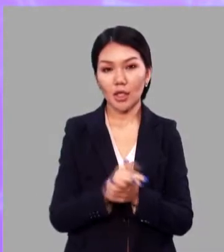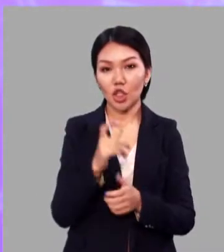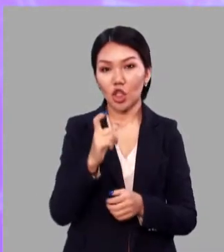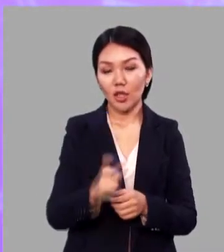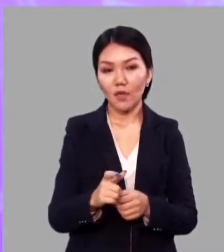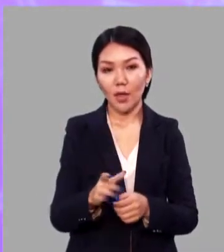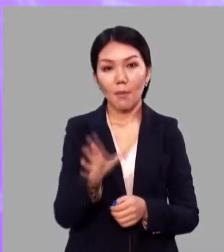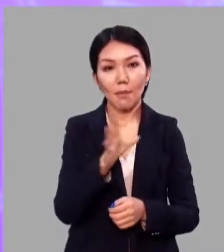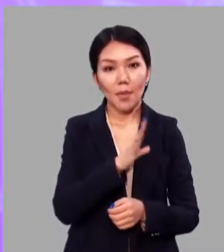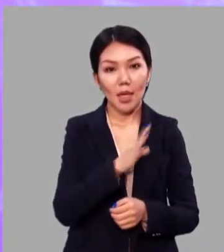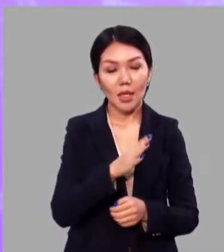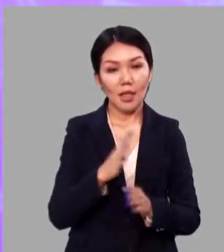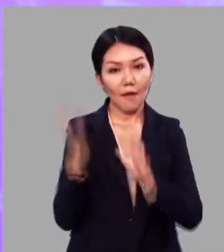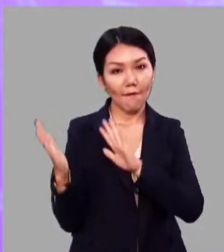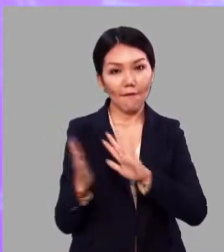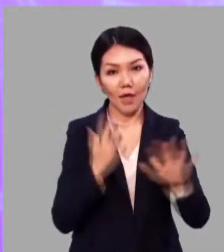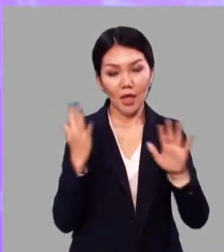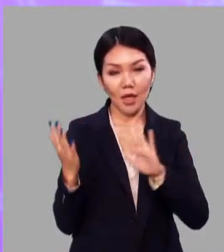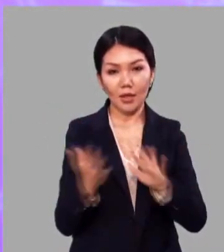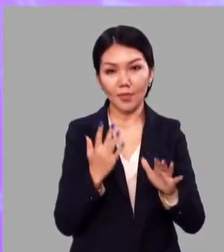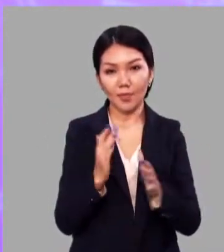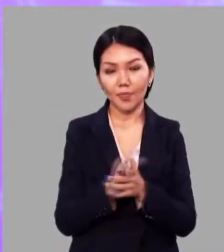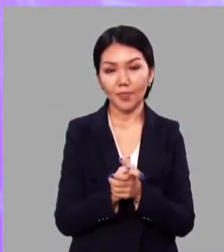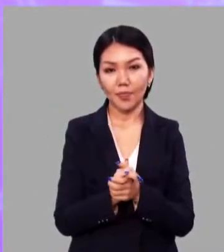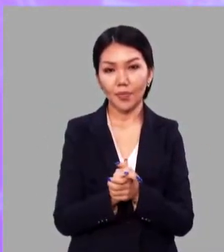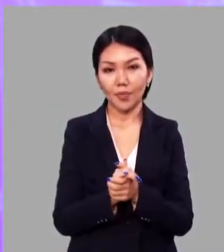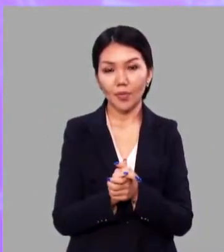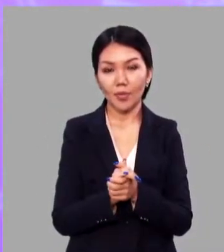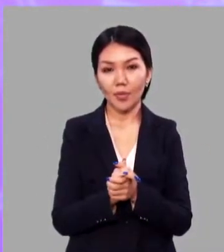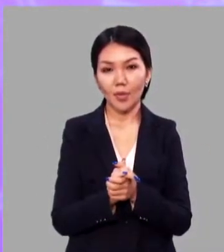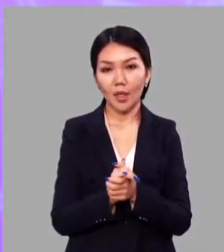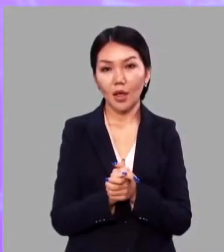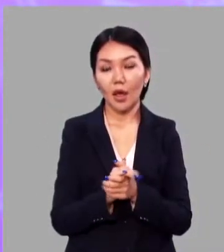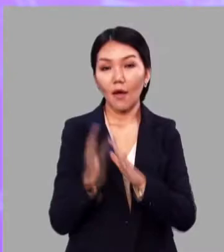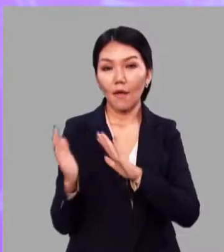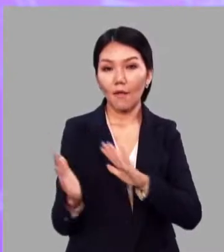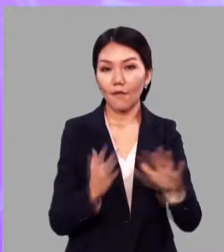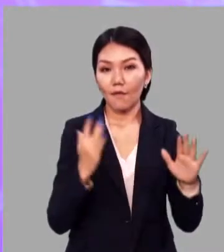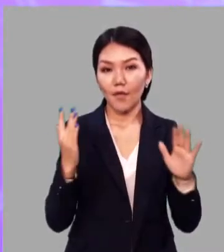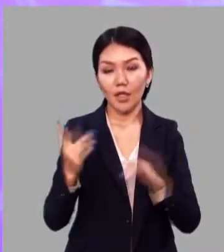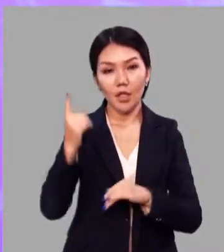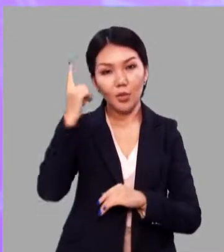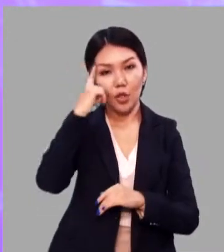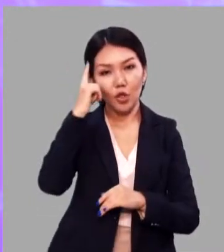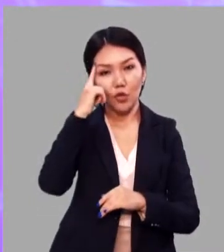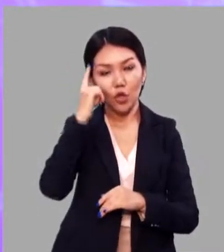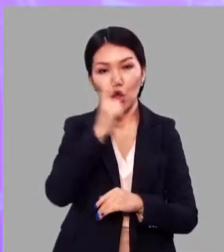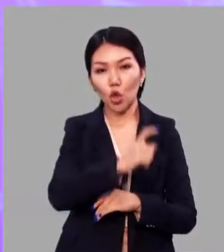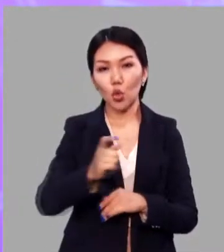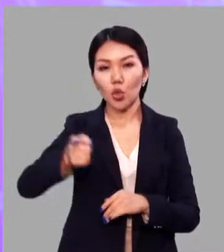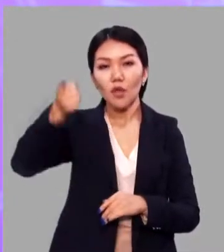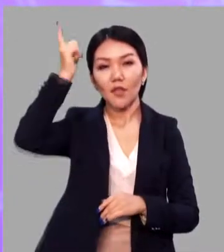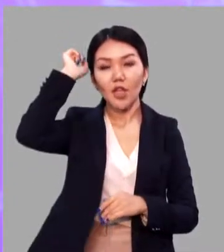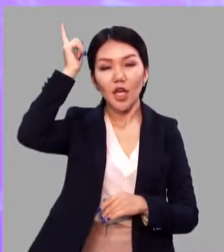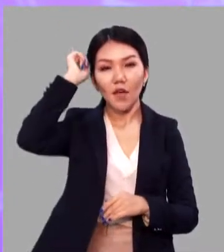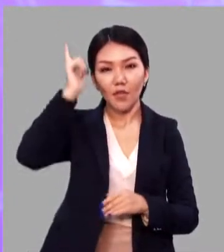А таким ветер представляли люди в древности.